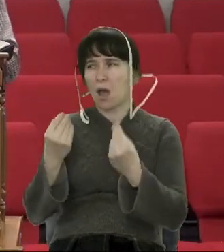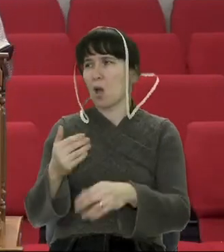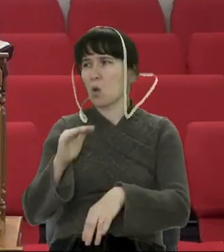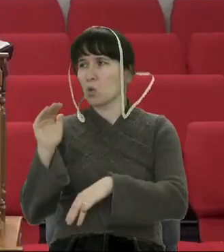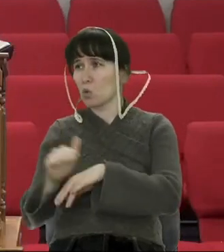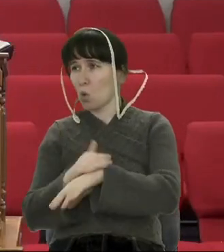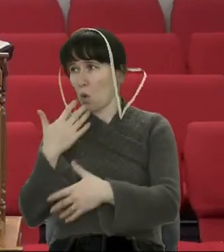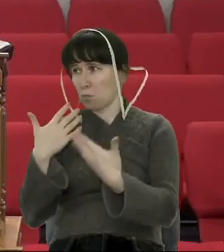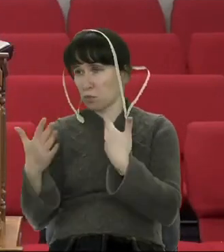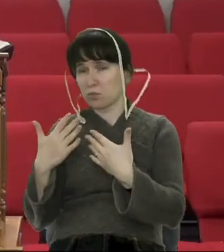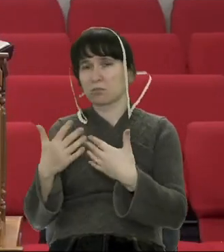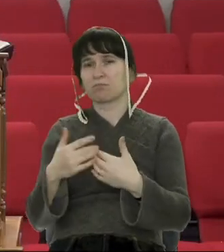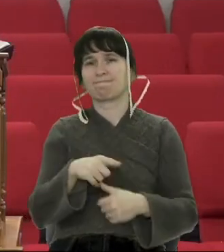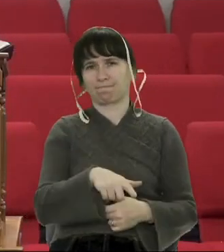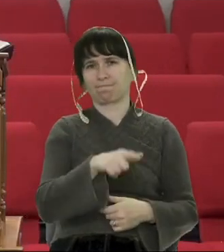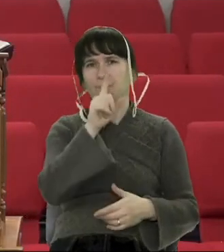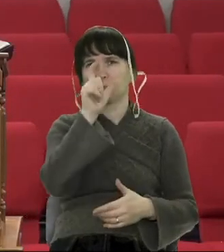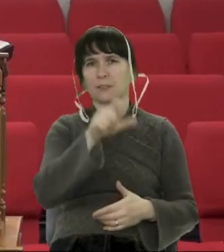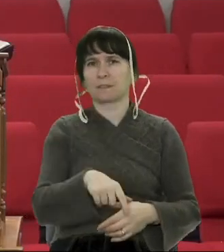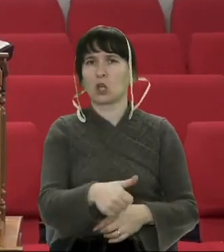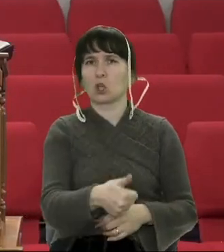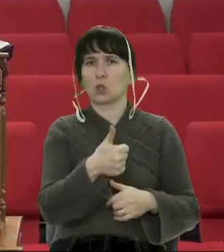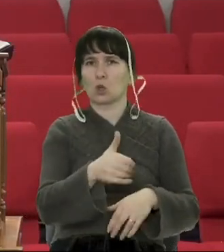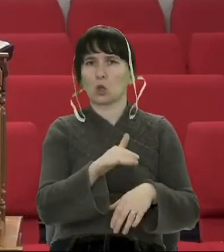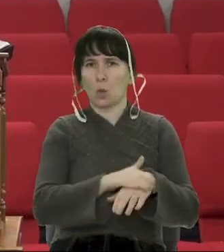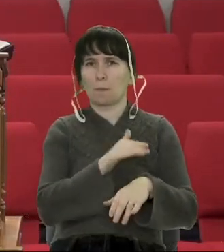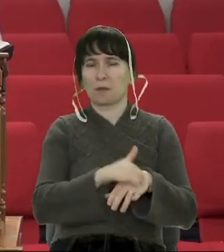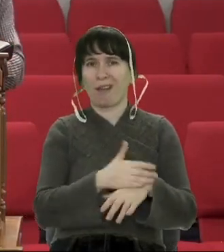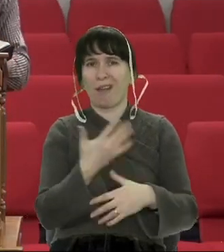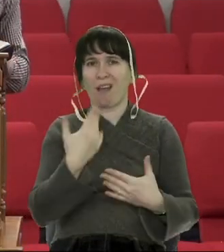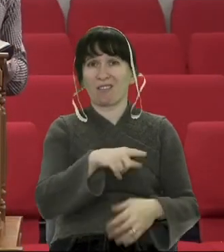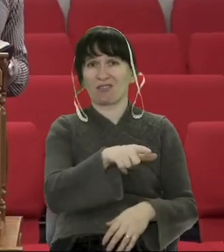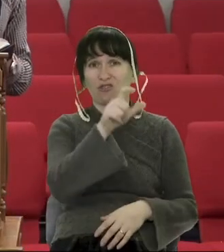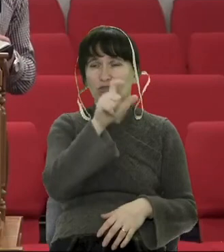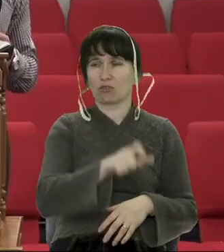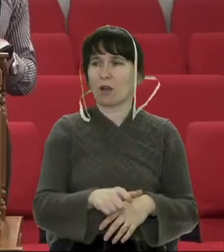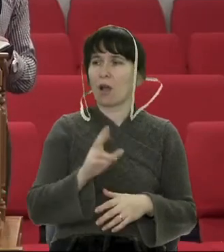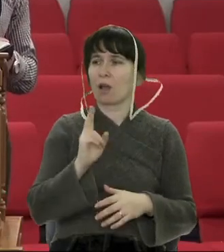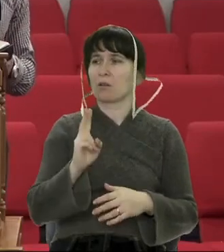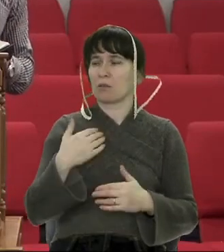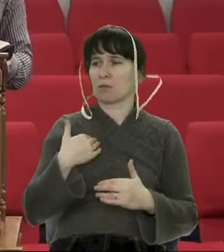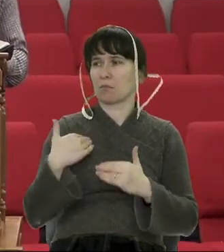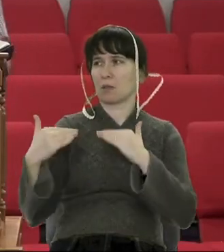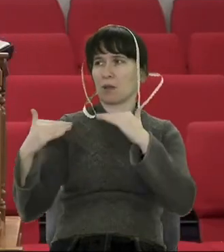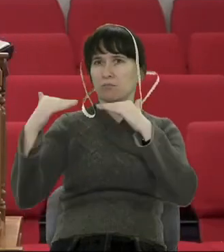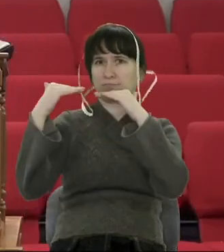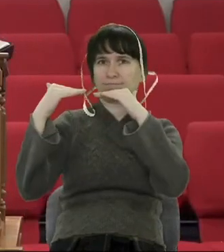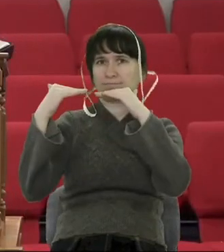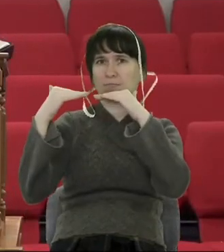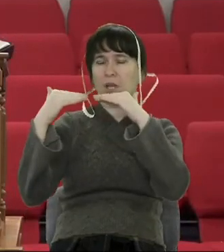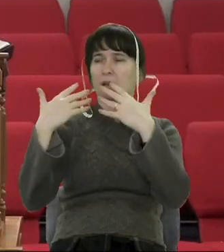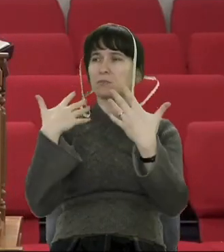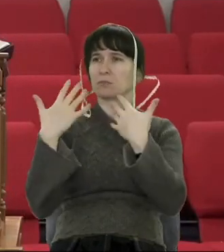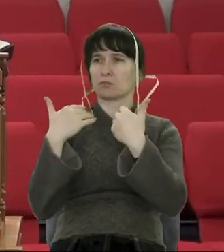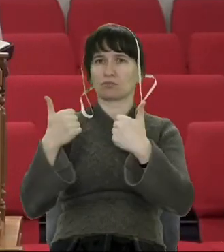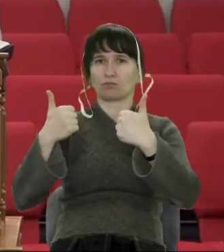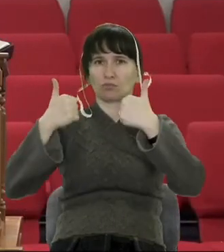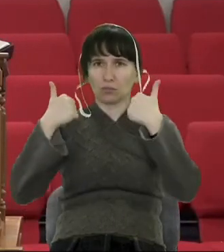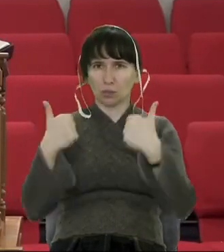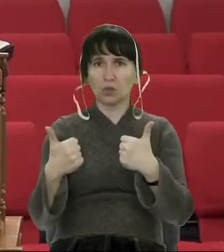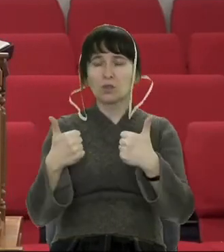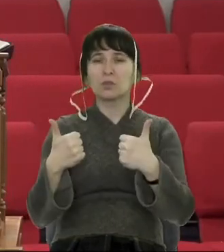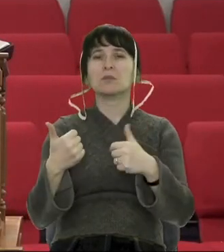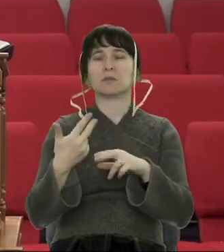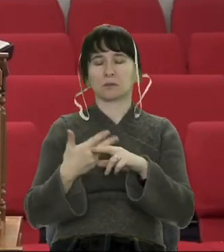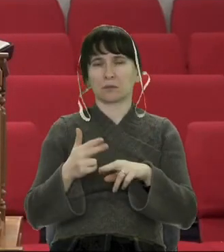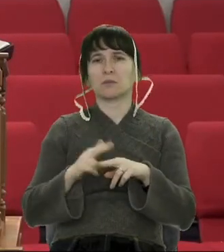А є інша категорія людей, яка ставиться тільки так до рівня себе або до сильніших себе. От коли